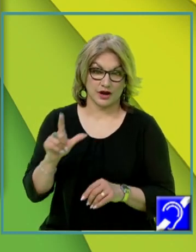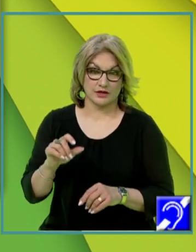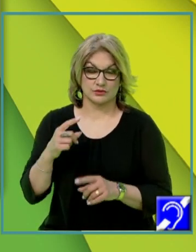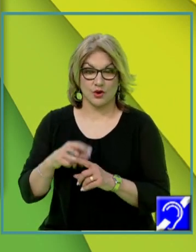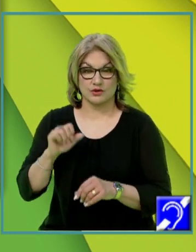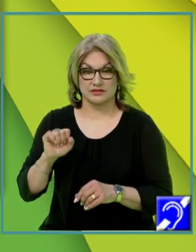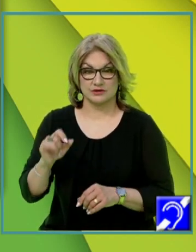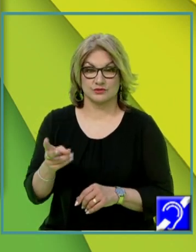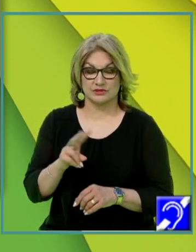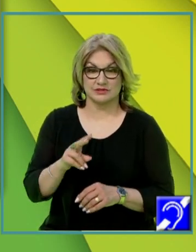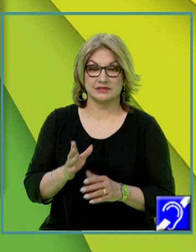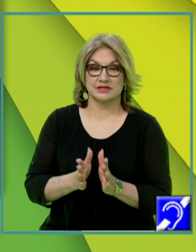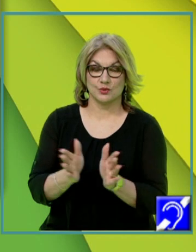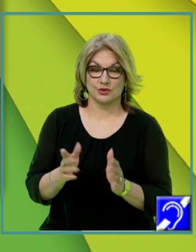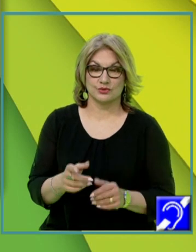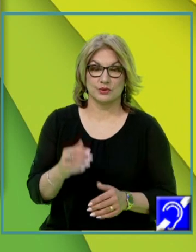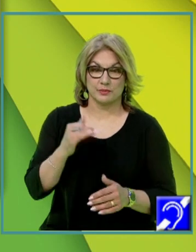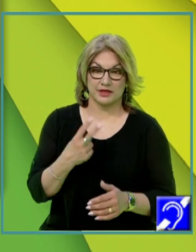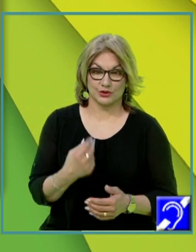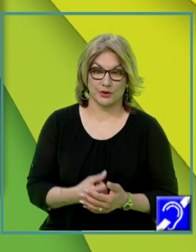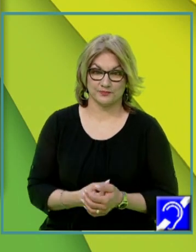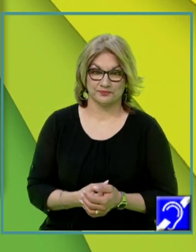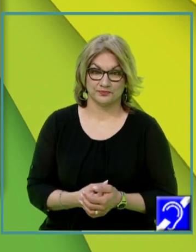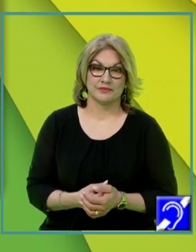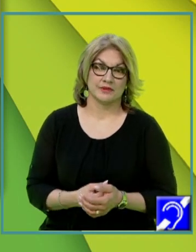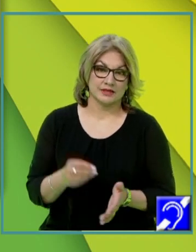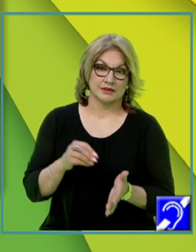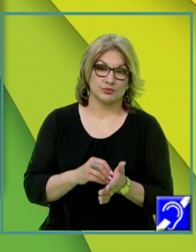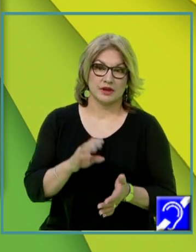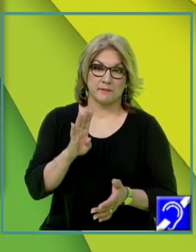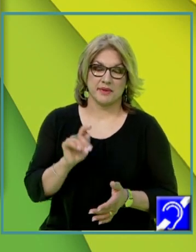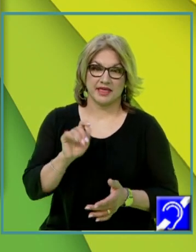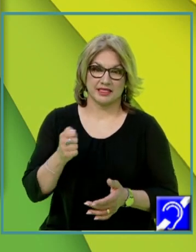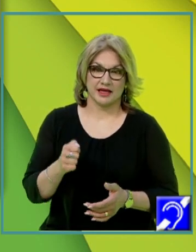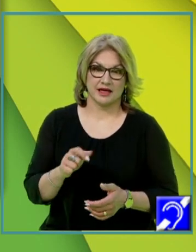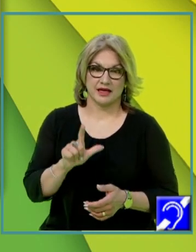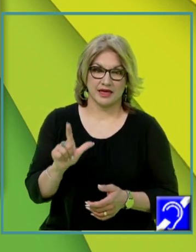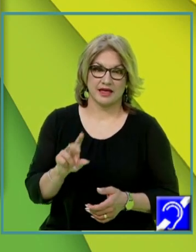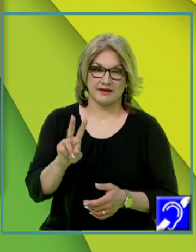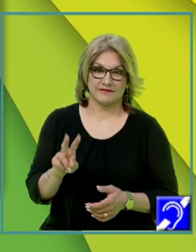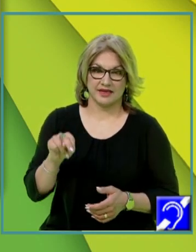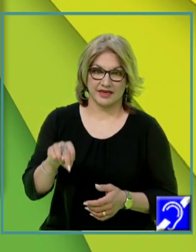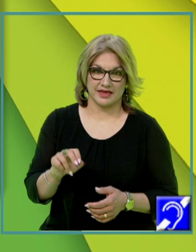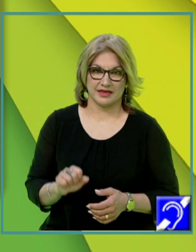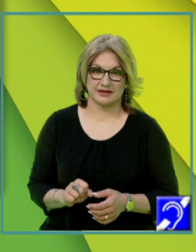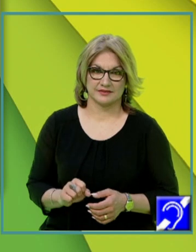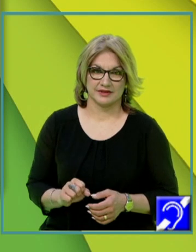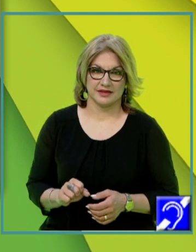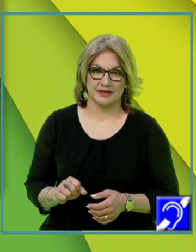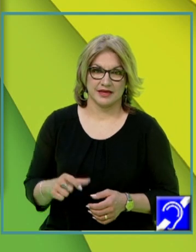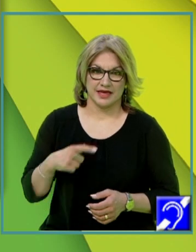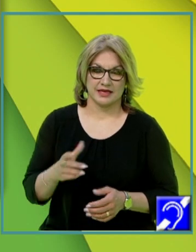unghiului dintre laturi P2 deci dacă notăm cu beta unghiul LVN care este exact